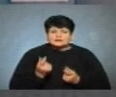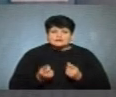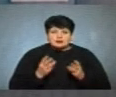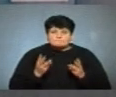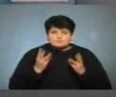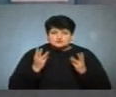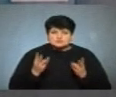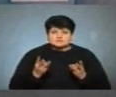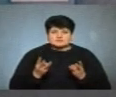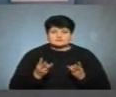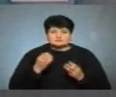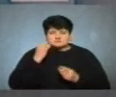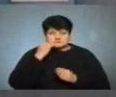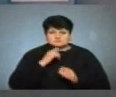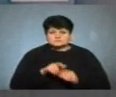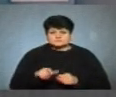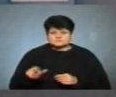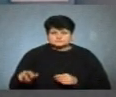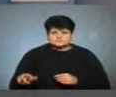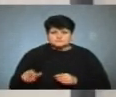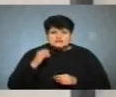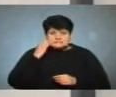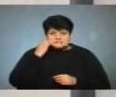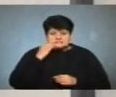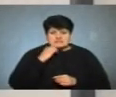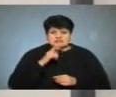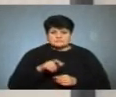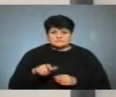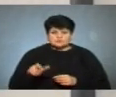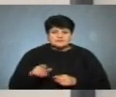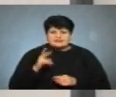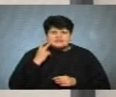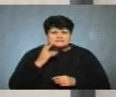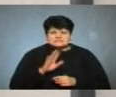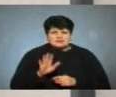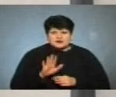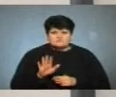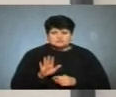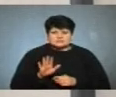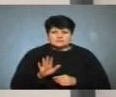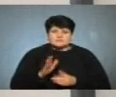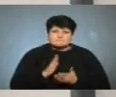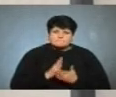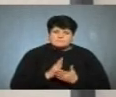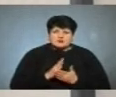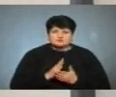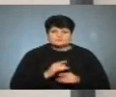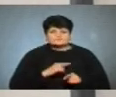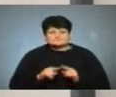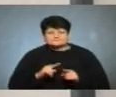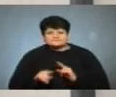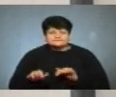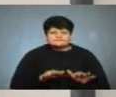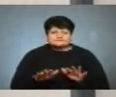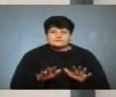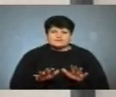оселях пристарілих громадян. Старенькі не завжди, як то кажуть, мають таку реакцію, не завжди